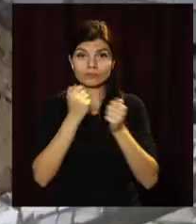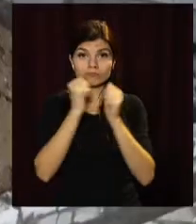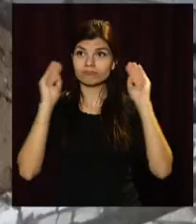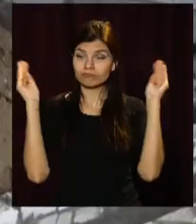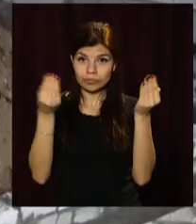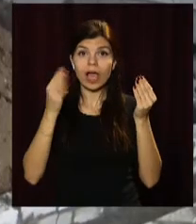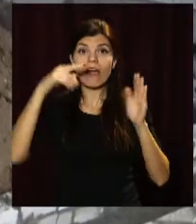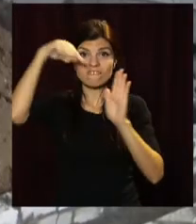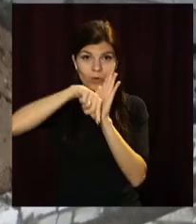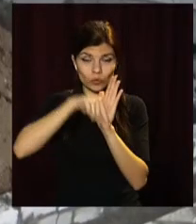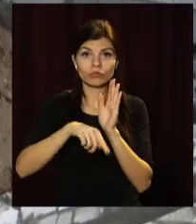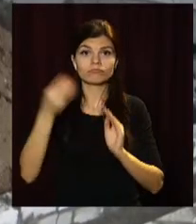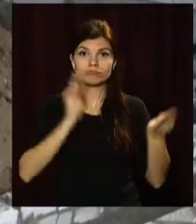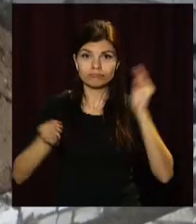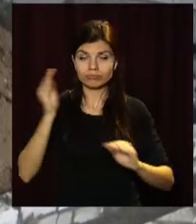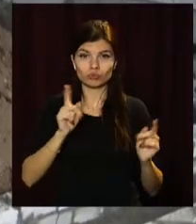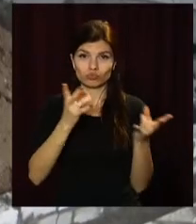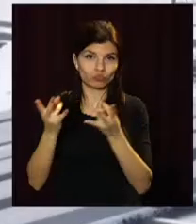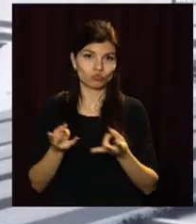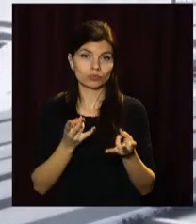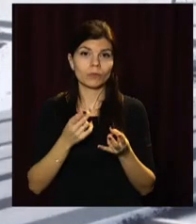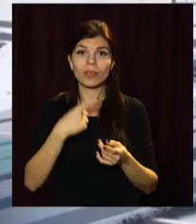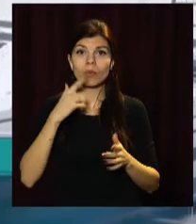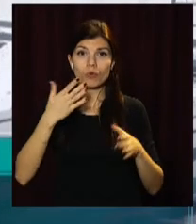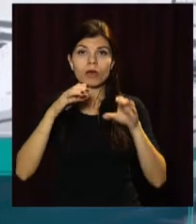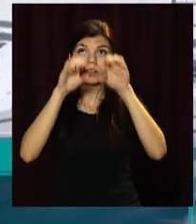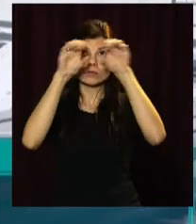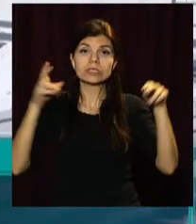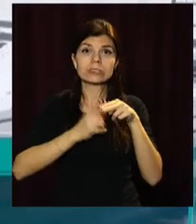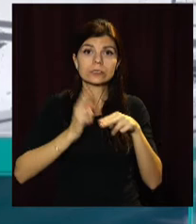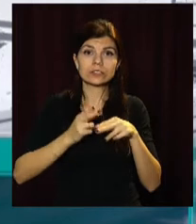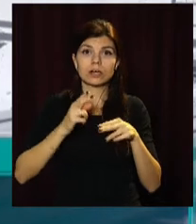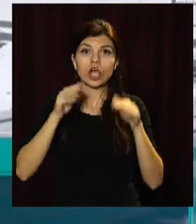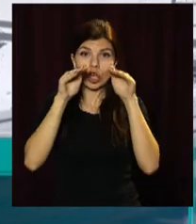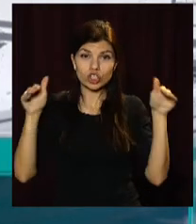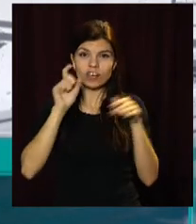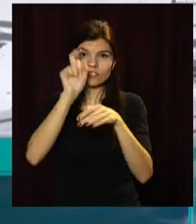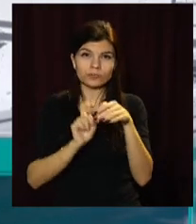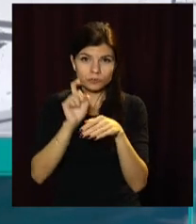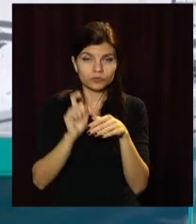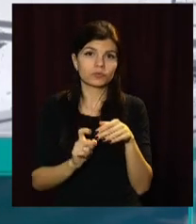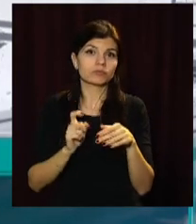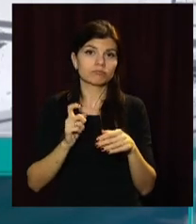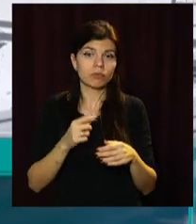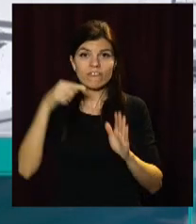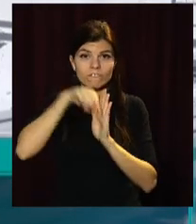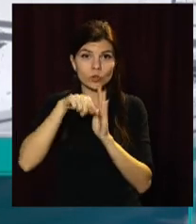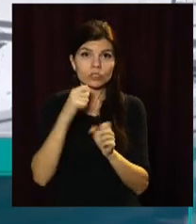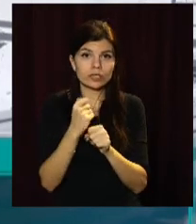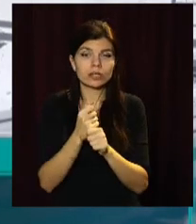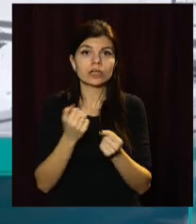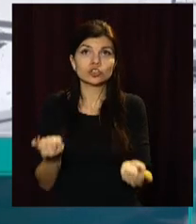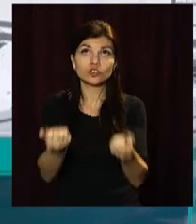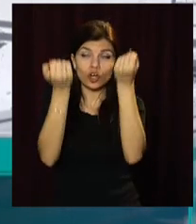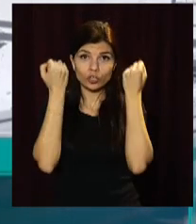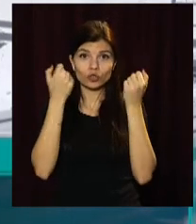оздоблювальні роботи всередині. Будемо монтувати балки на кришу, тобто будемо встановлювати кришу, виварюватися і вкриватися. Внутрі робиться стяжка,